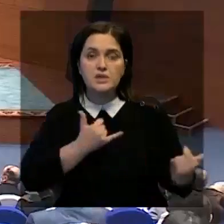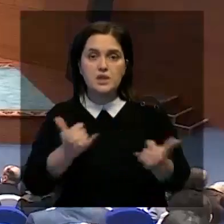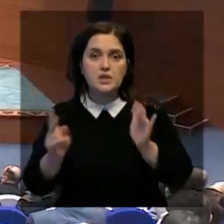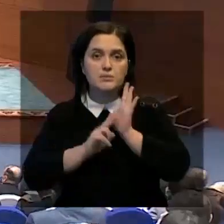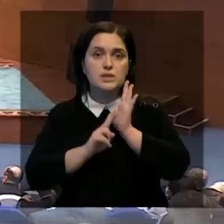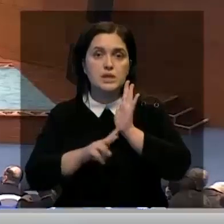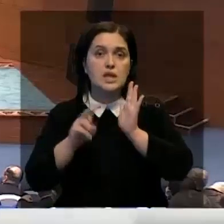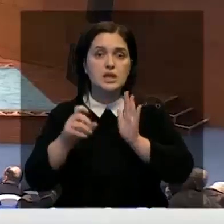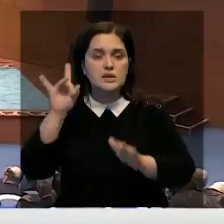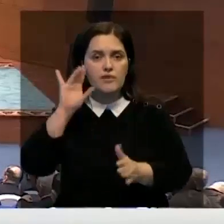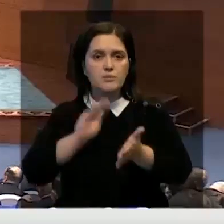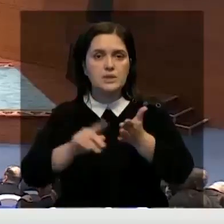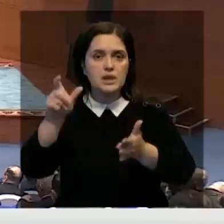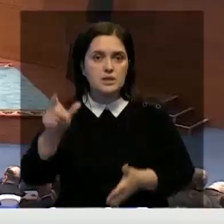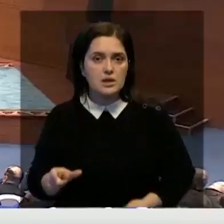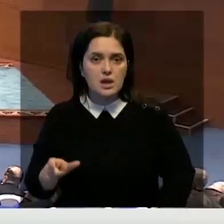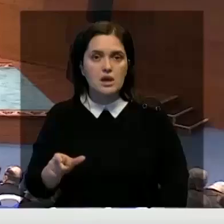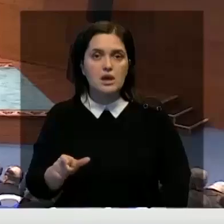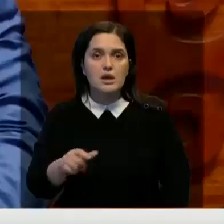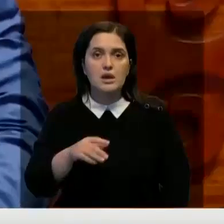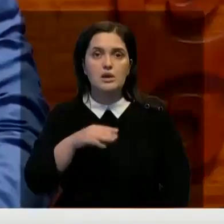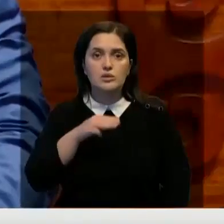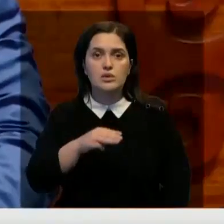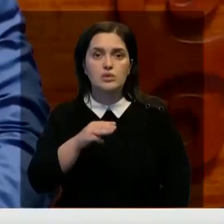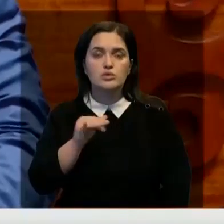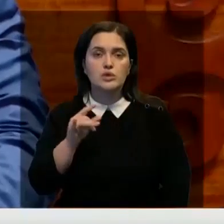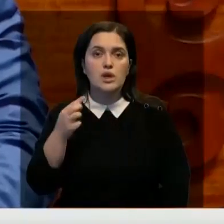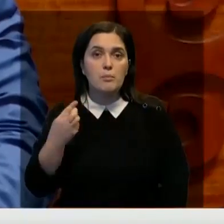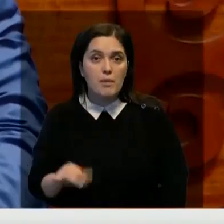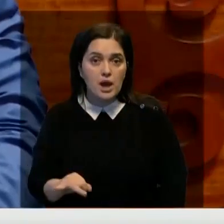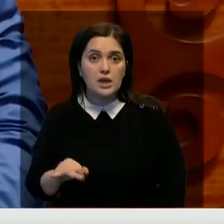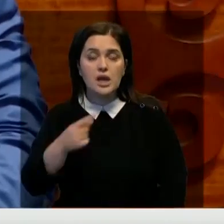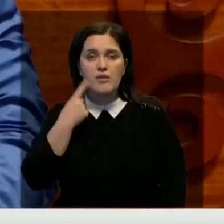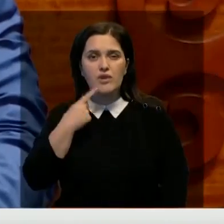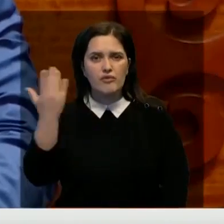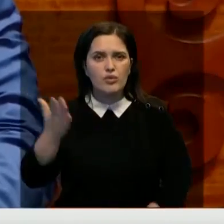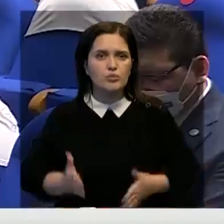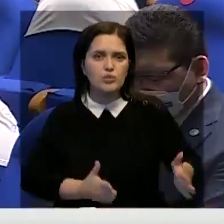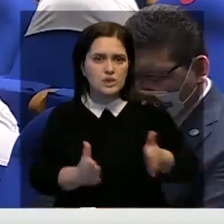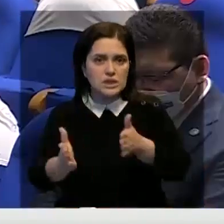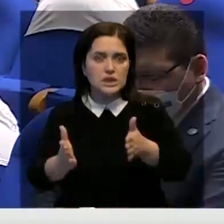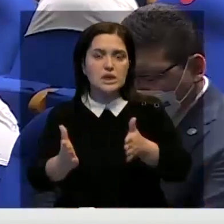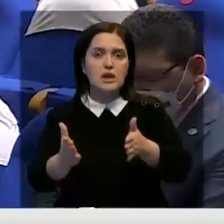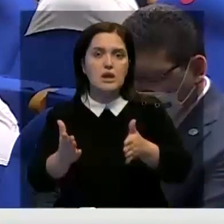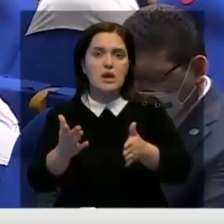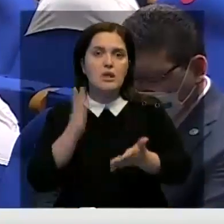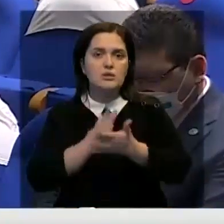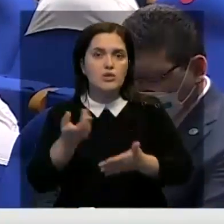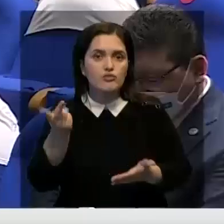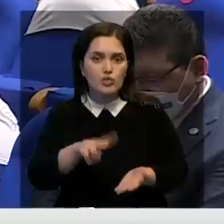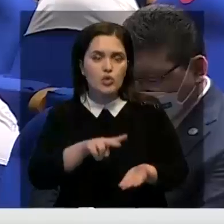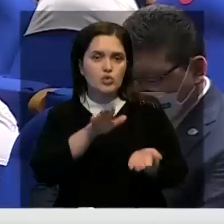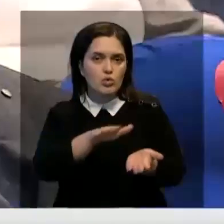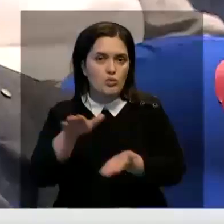посвящена 70-летию известного писателя Алашаведа Турсана Журтпая. Говоря о творческом пути ученого, госсекретарь оценил значение